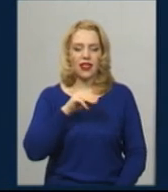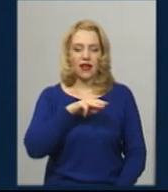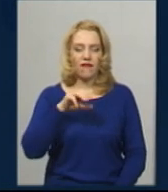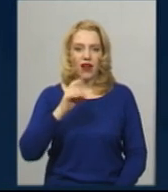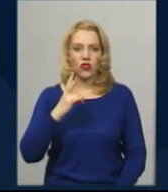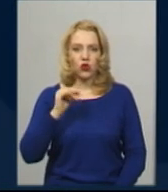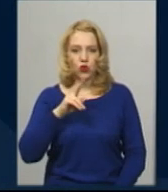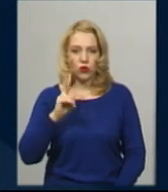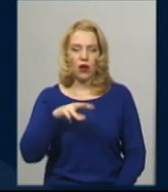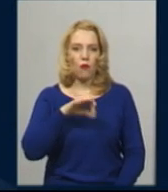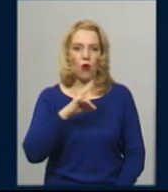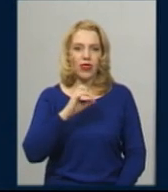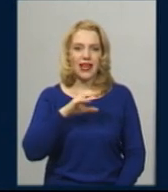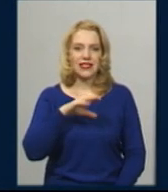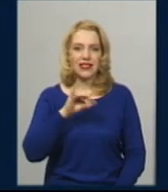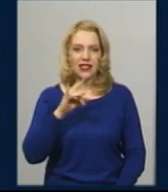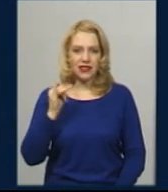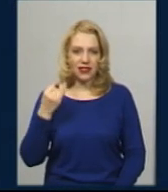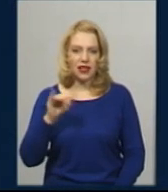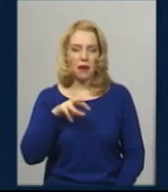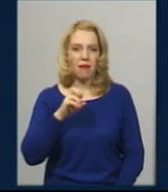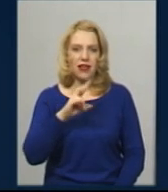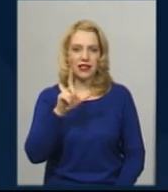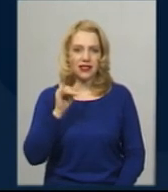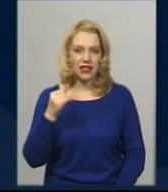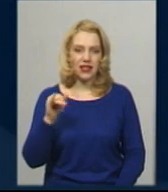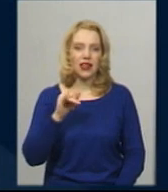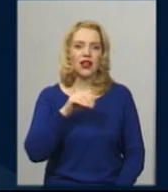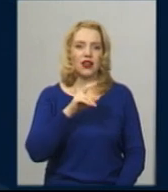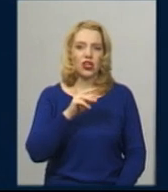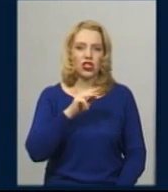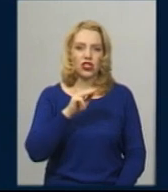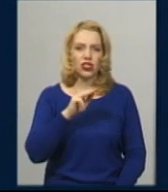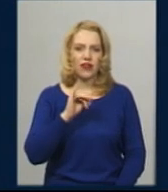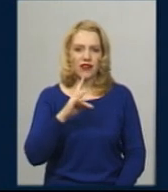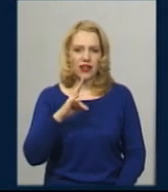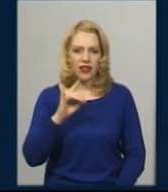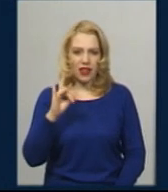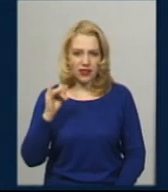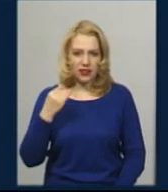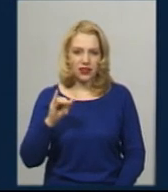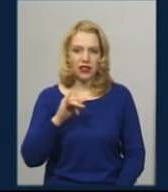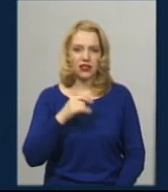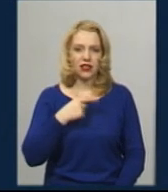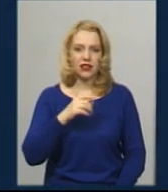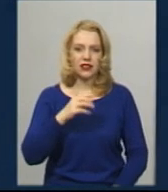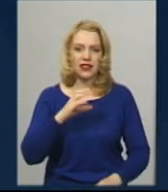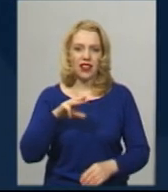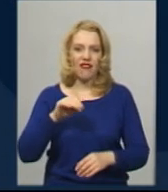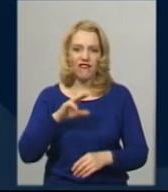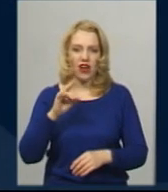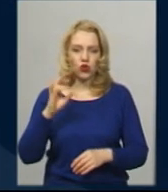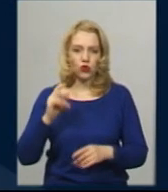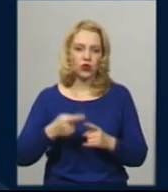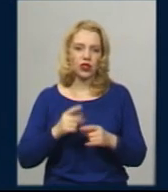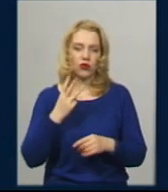Денис Монастирський, Сергій Манзій, Олексій Жмиринецький, Ігор Марчук. Усі вони з фракції «Слуга народу». Ще троє слуг були